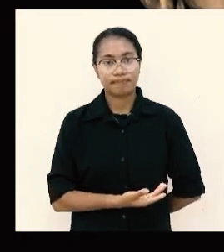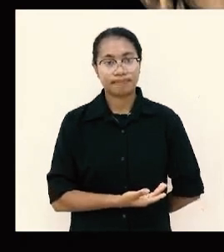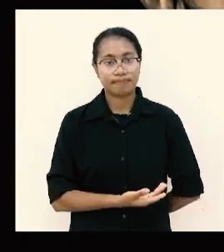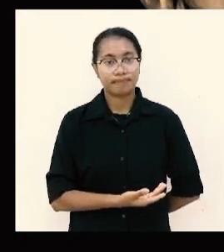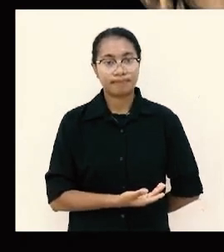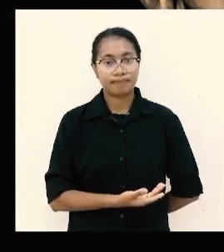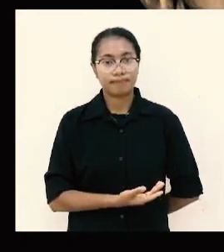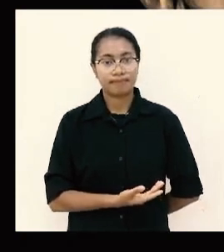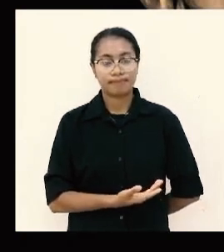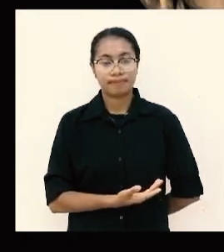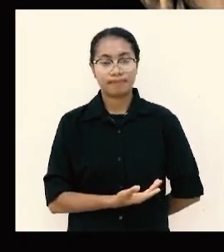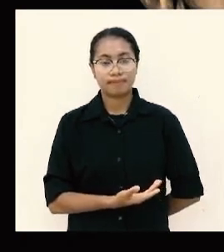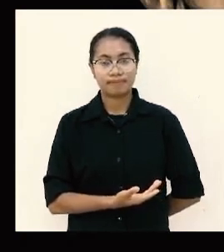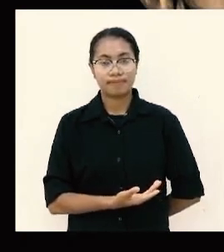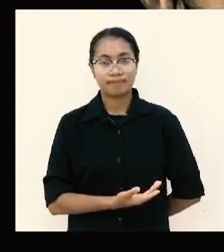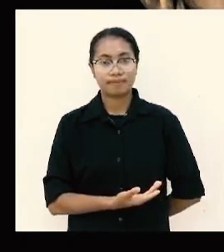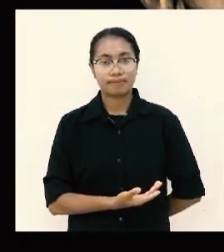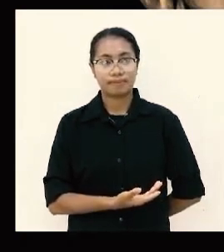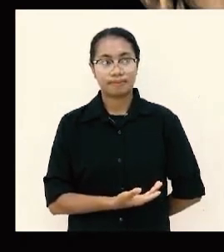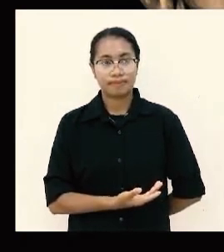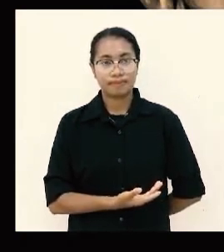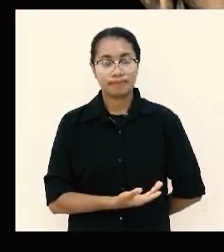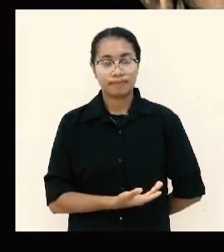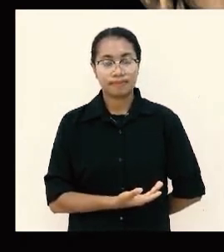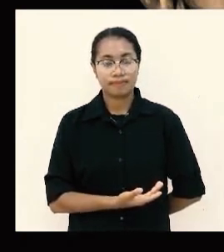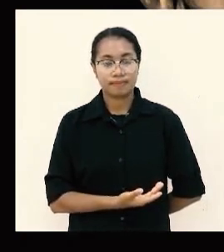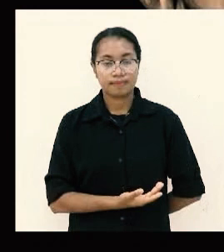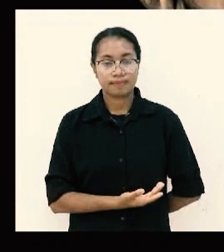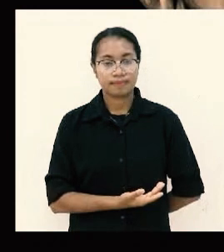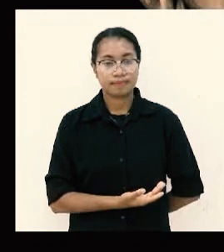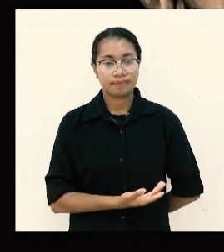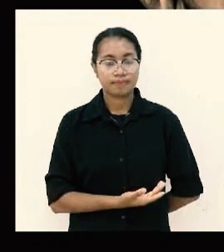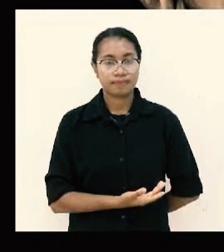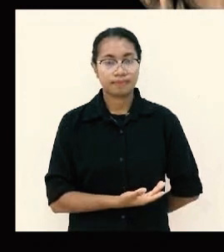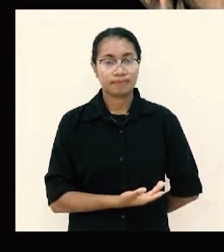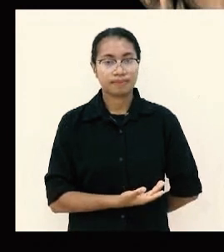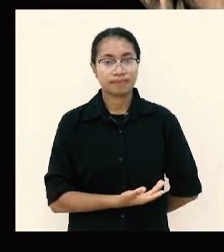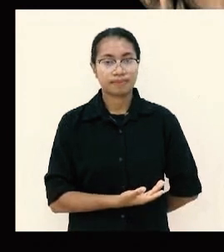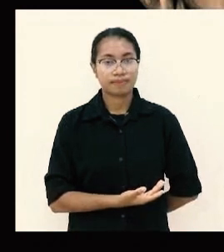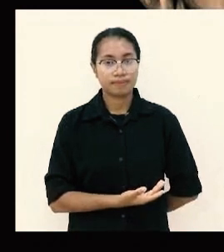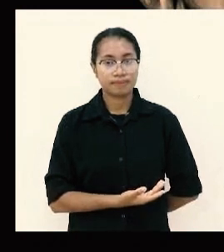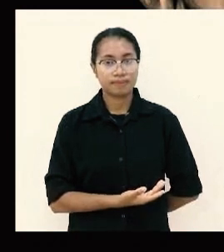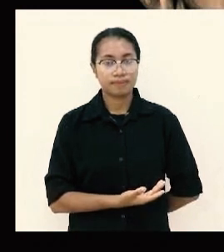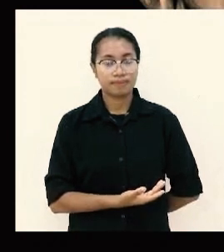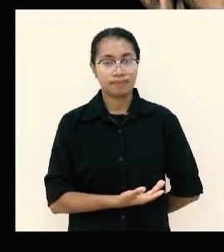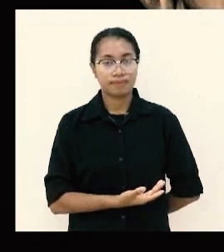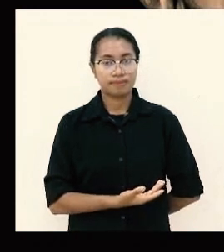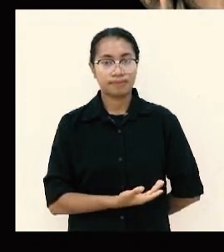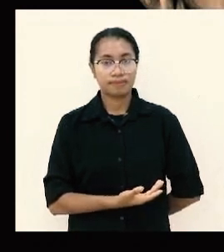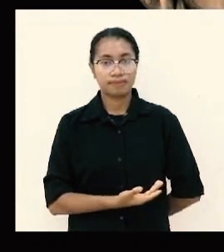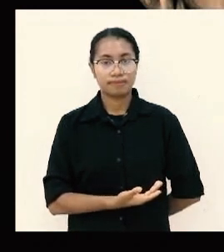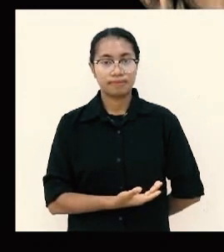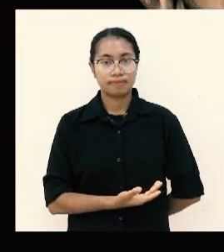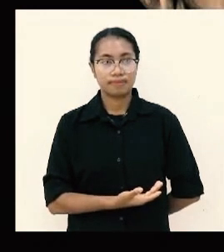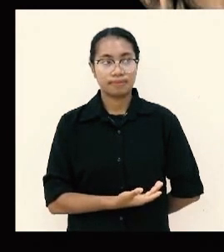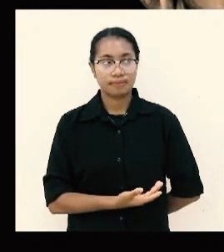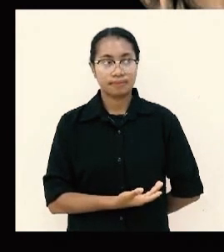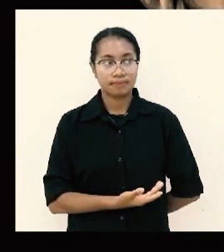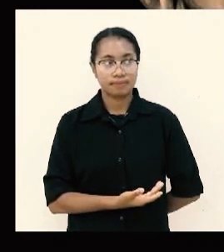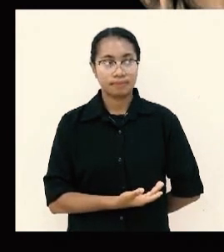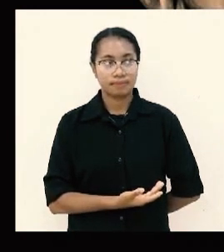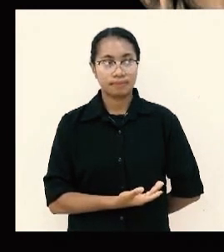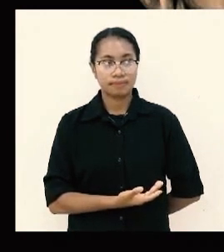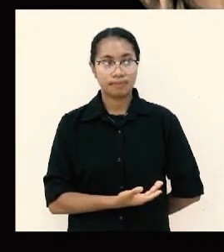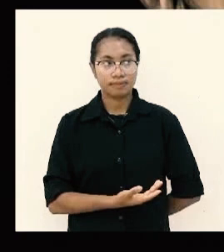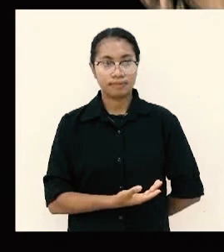kekuatan kepadaku. Namun baik juga perbuatanmu bahwa kamu telah mengambil bagian dalam kesusahanku.